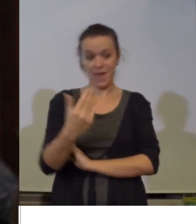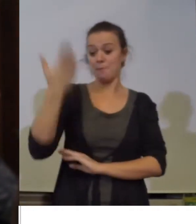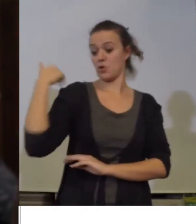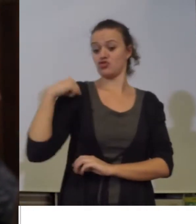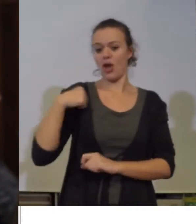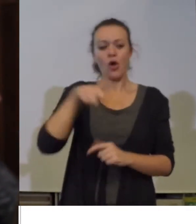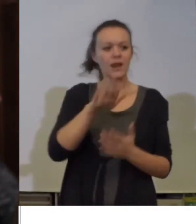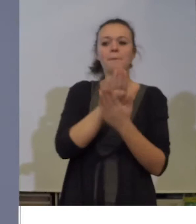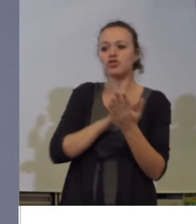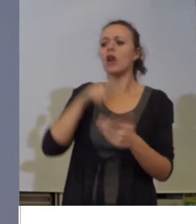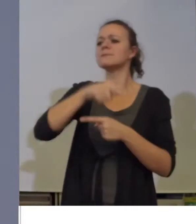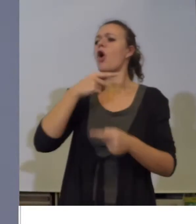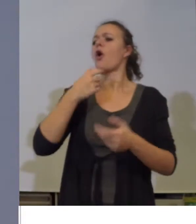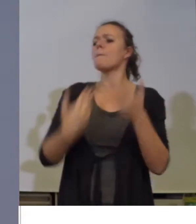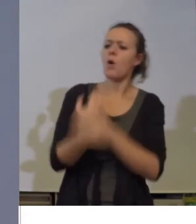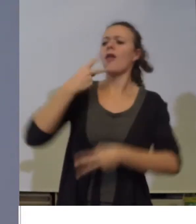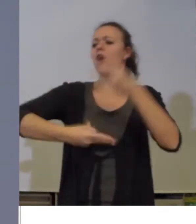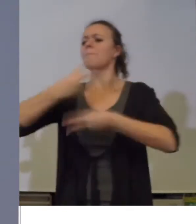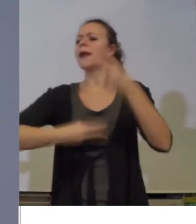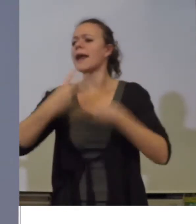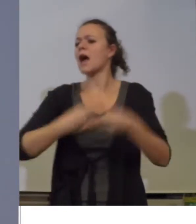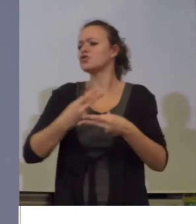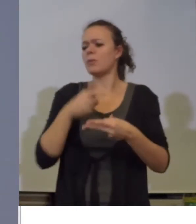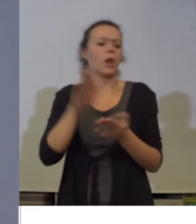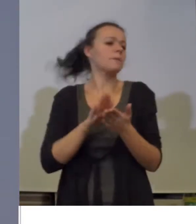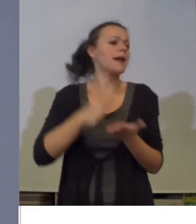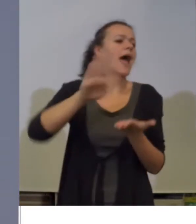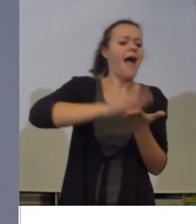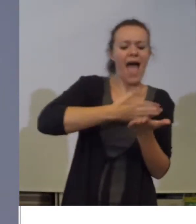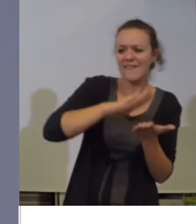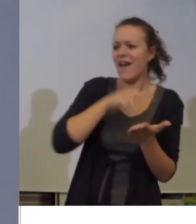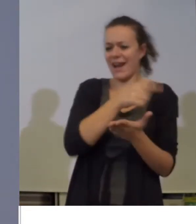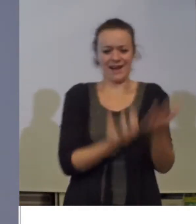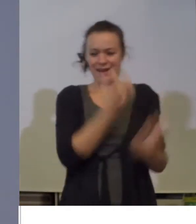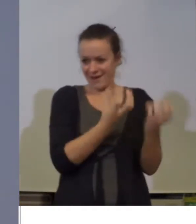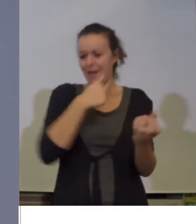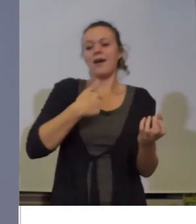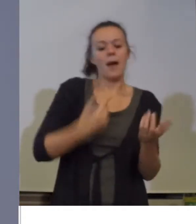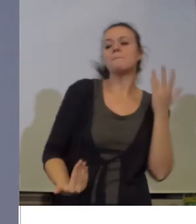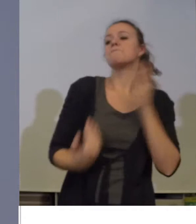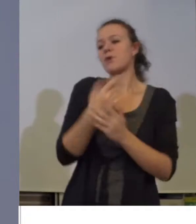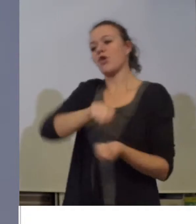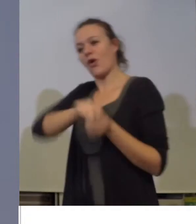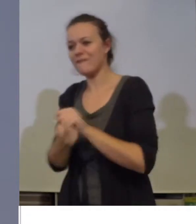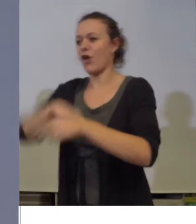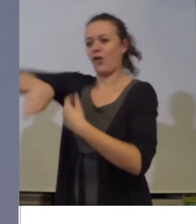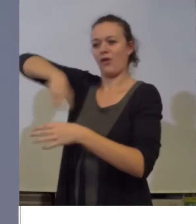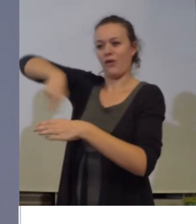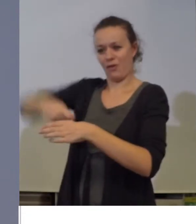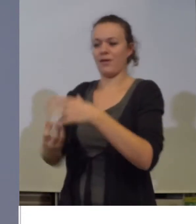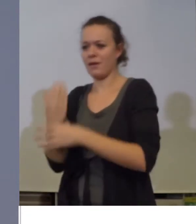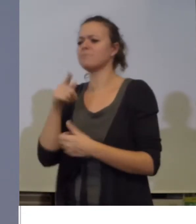bavimo preradom naših proizvoda. Prerađujemo ajvare, radimo ajvare,